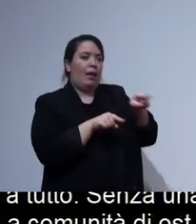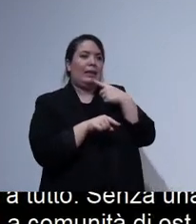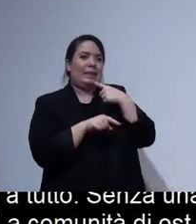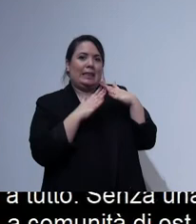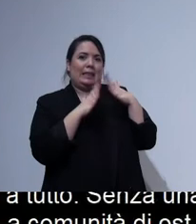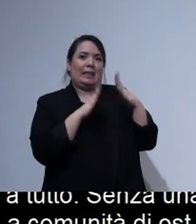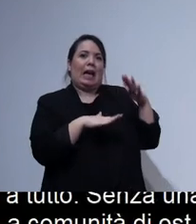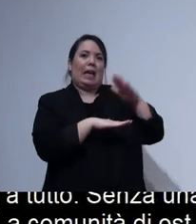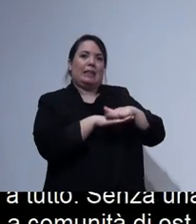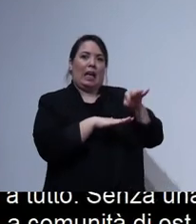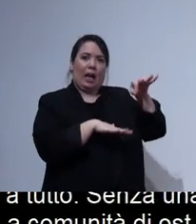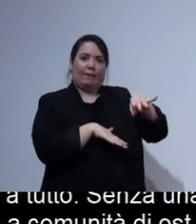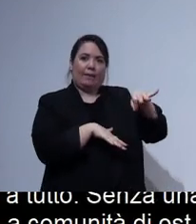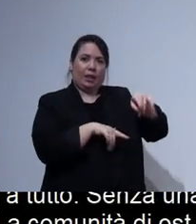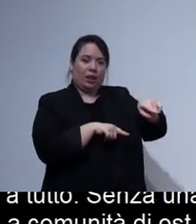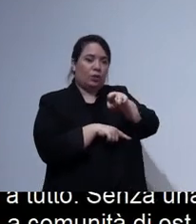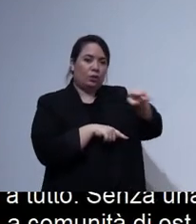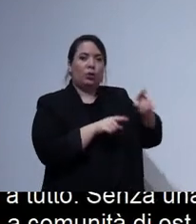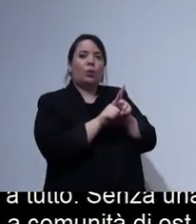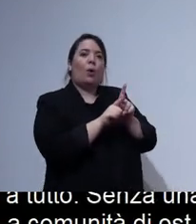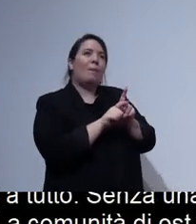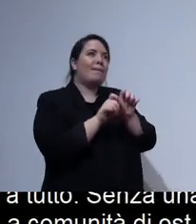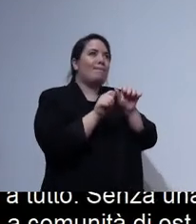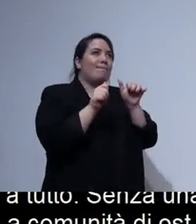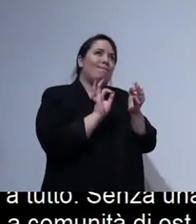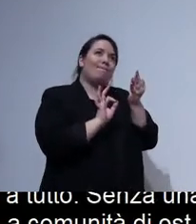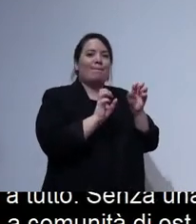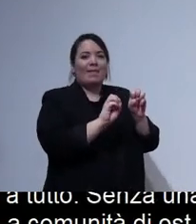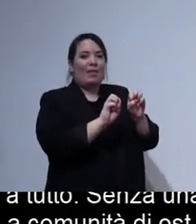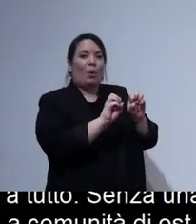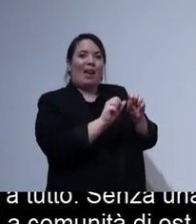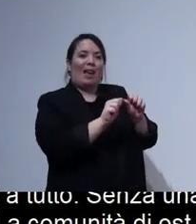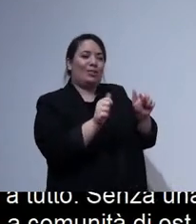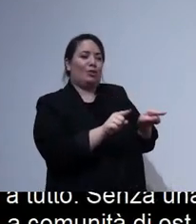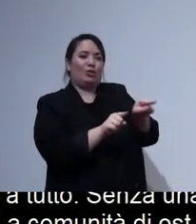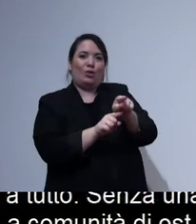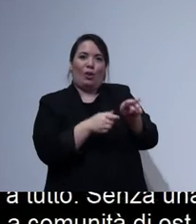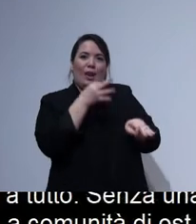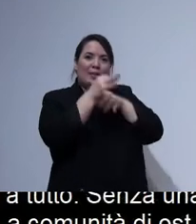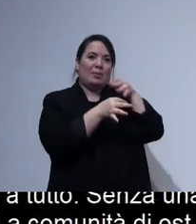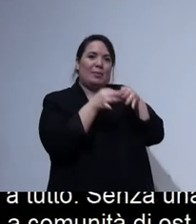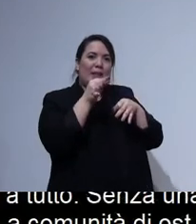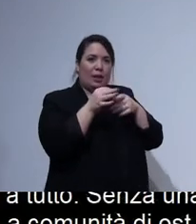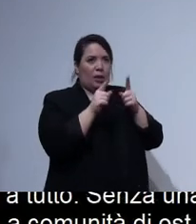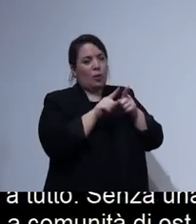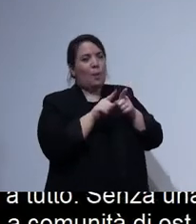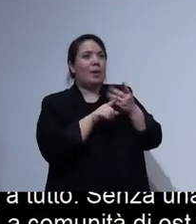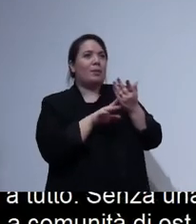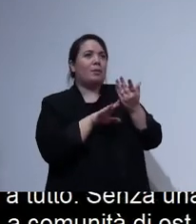educazione sostanzialmente degli ost per abbattere un pochino di